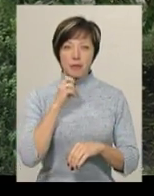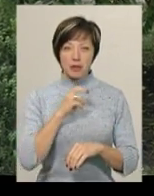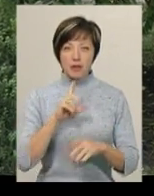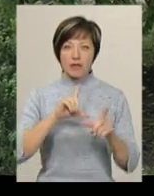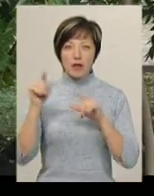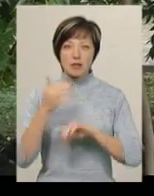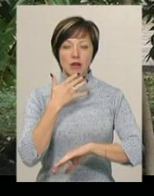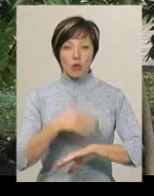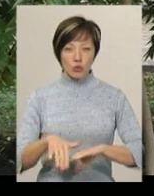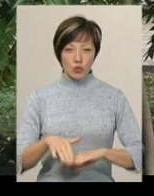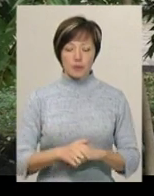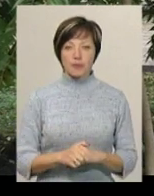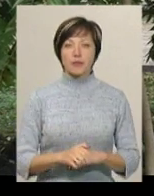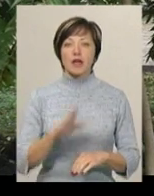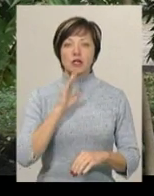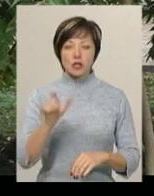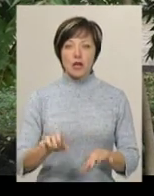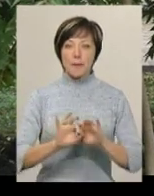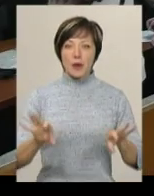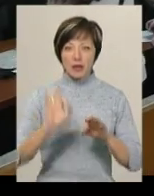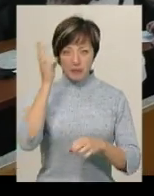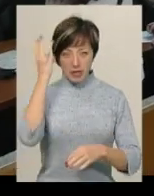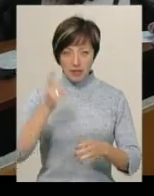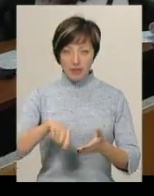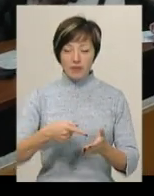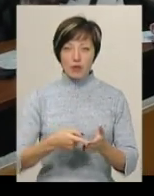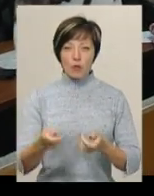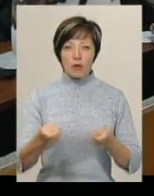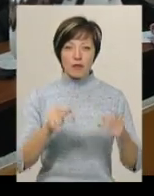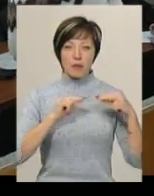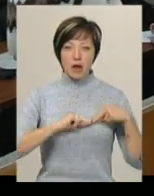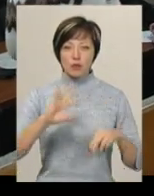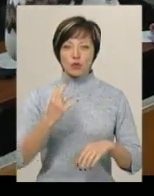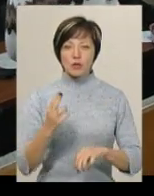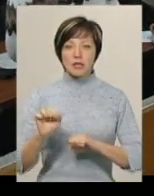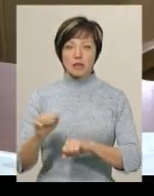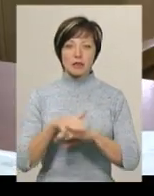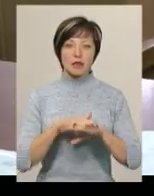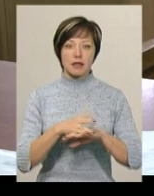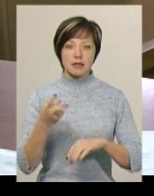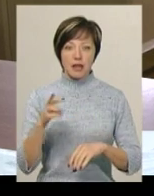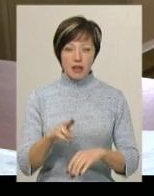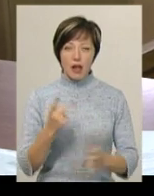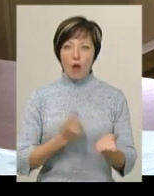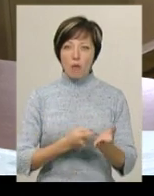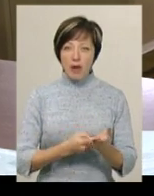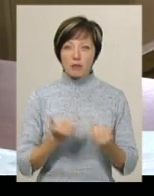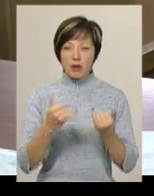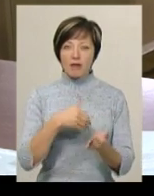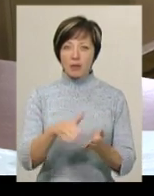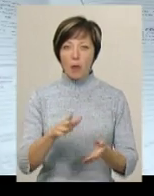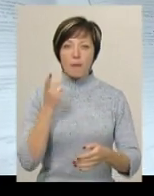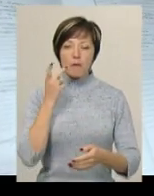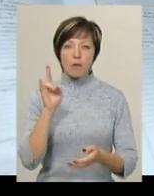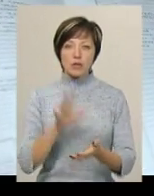виїхав за кордон. Галина Пижова пояснює, у Хмельницькому відділі управління праці та соціального захисту населення аргументом для відмови стало